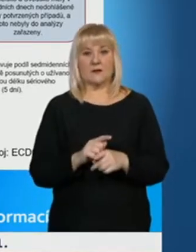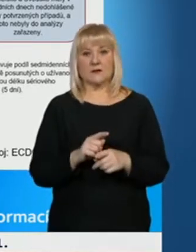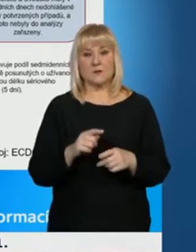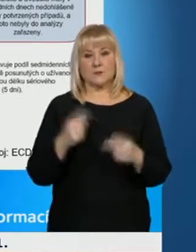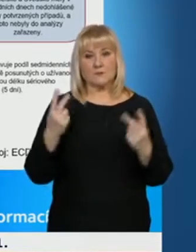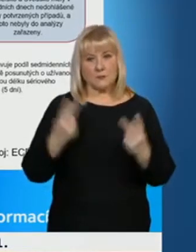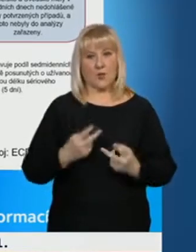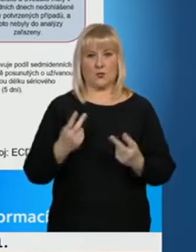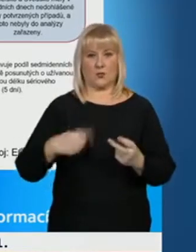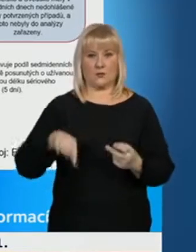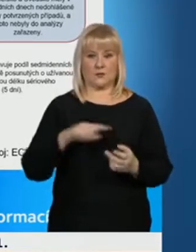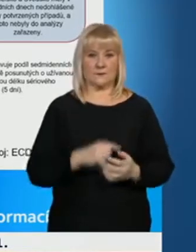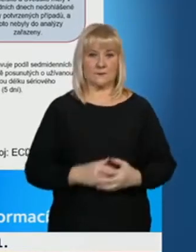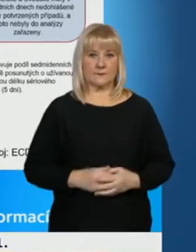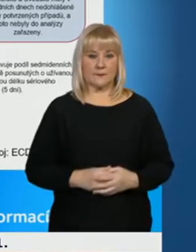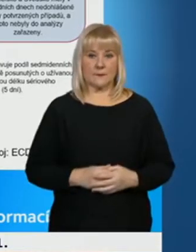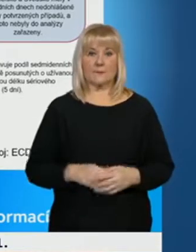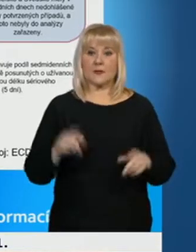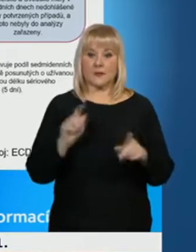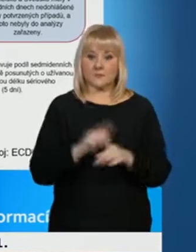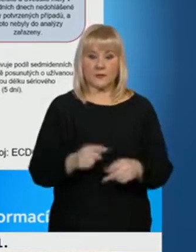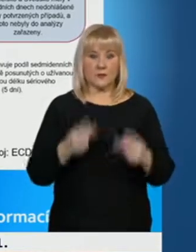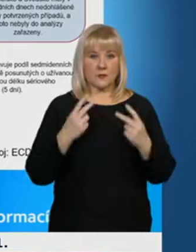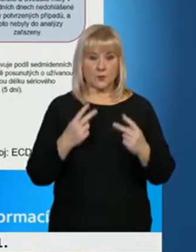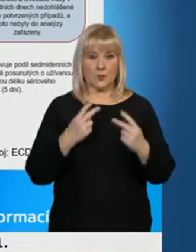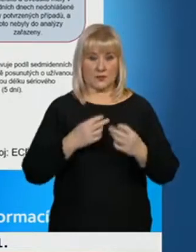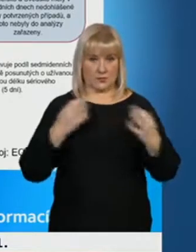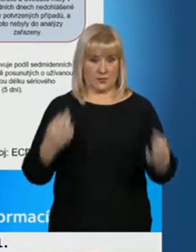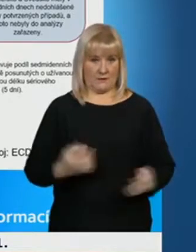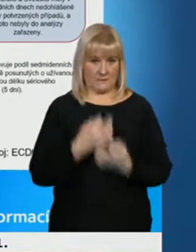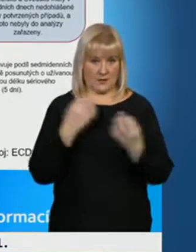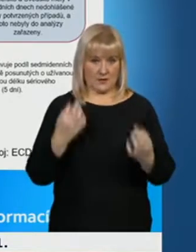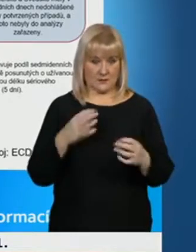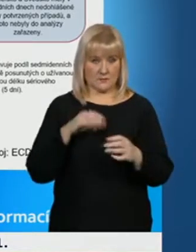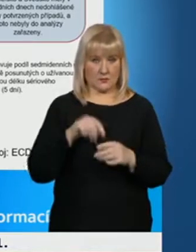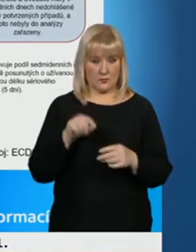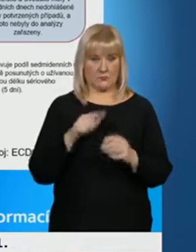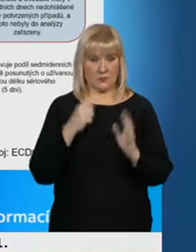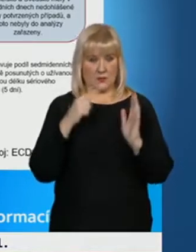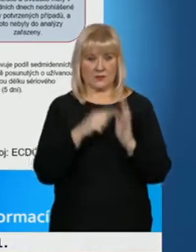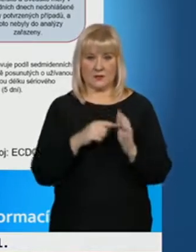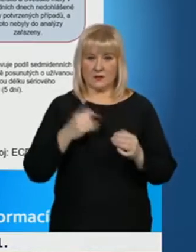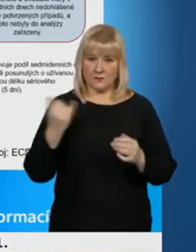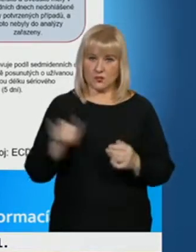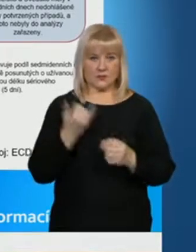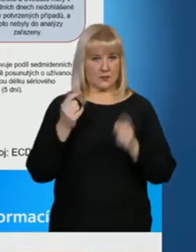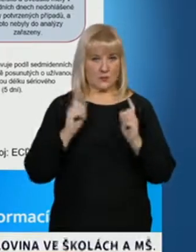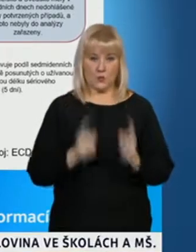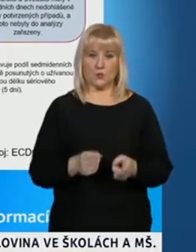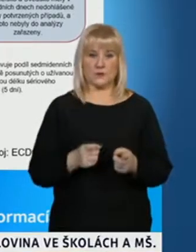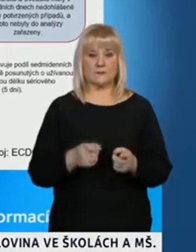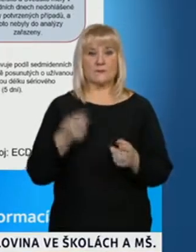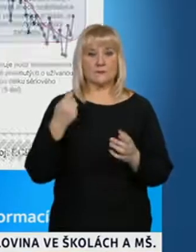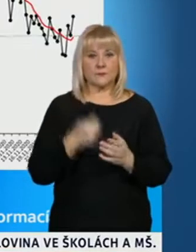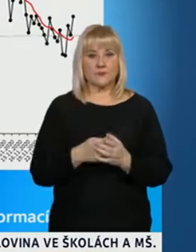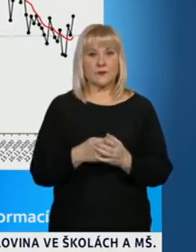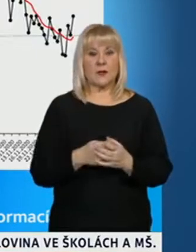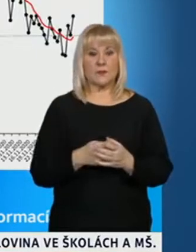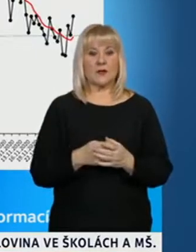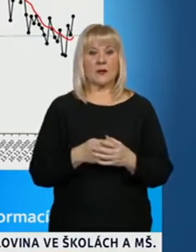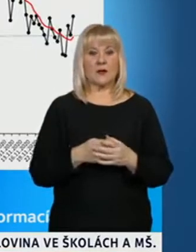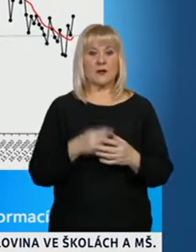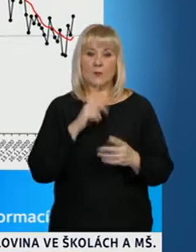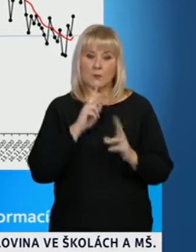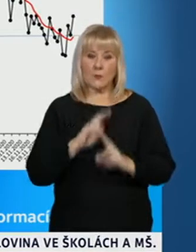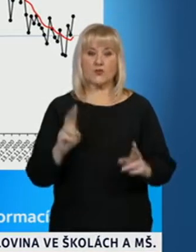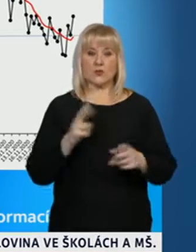podobnými. A velmi důležitý parametr, který v té prezentaci nesmí nikdy chybět, je relativní pozitivita záchytu,